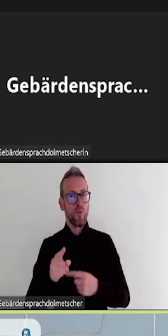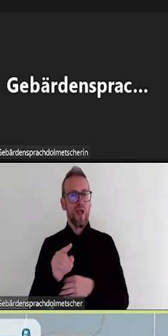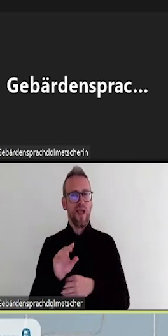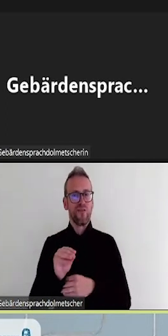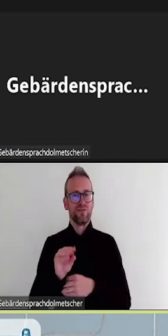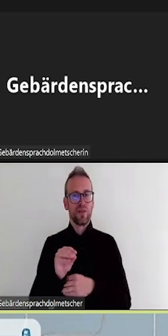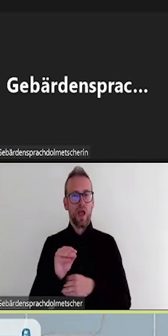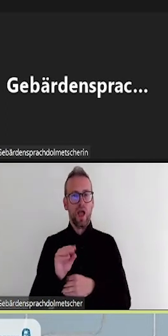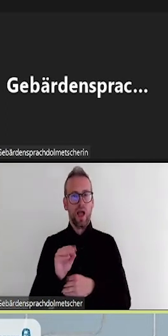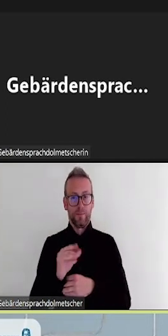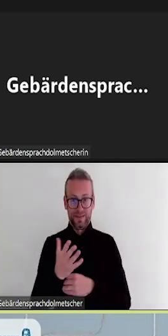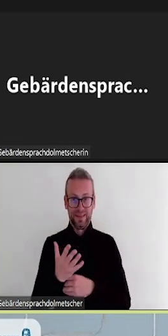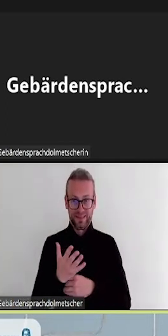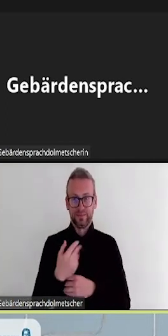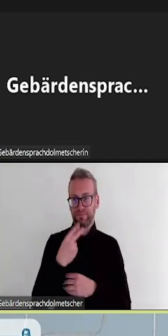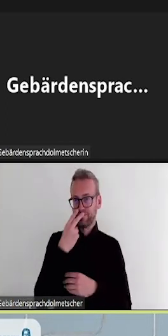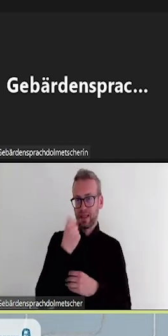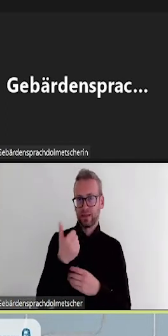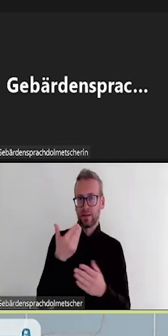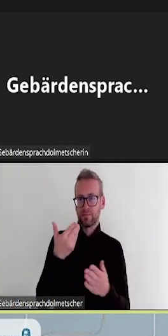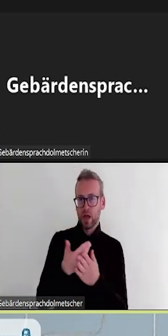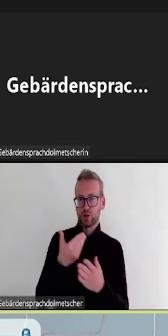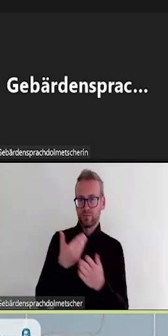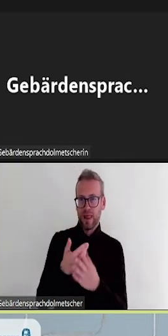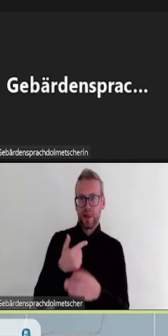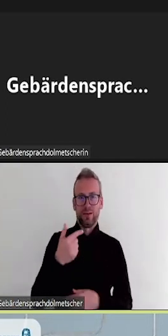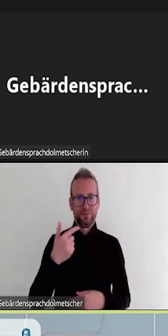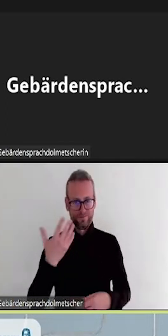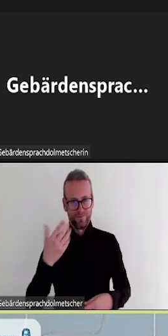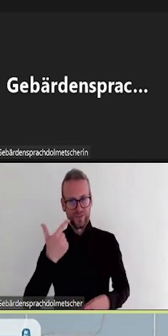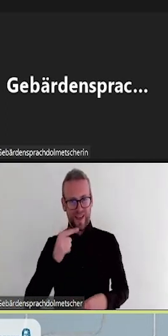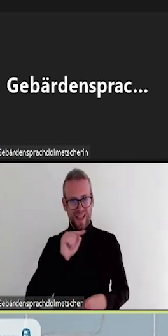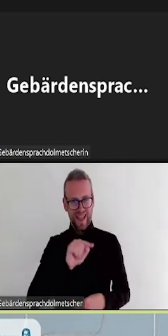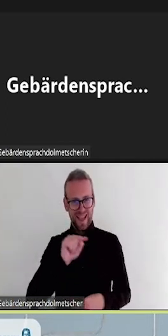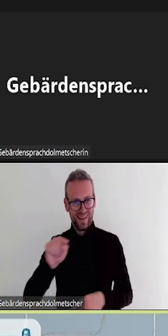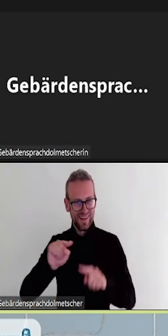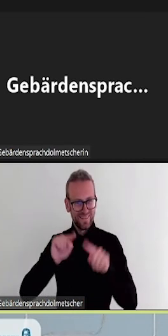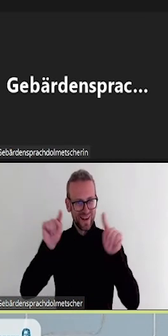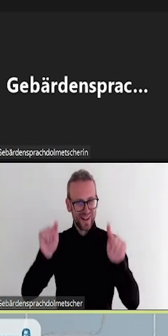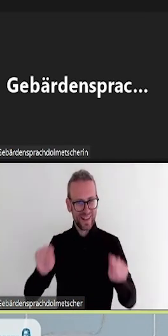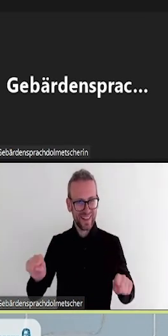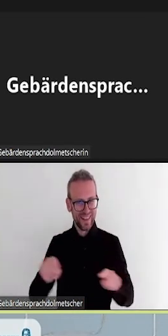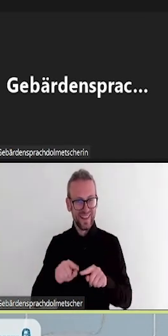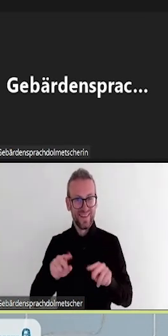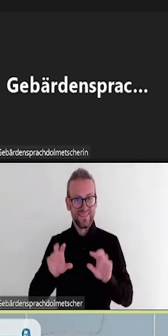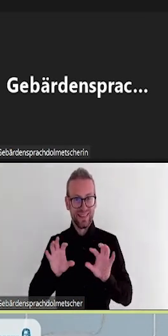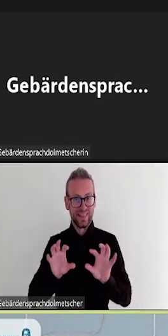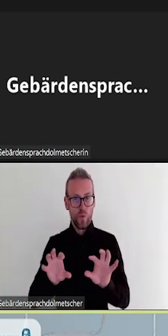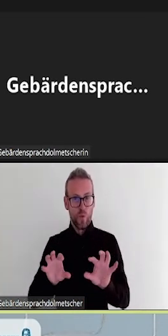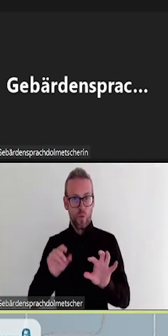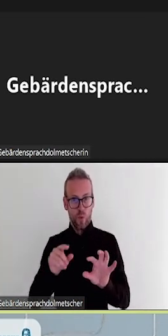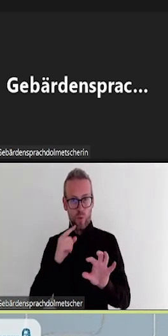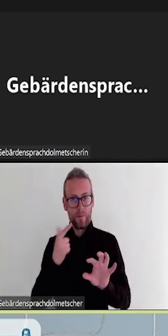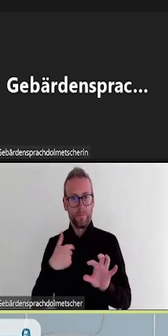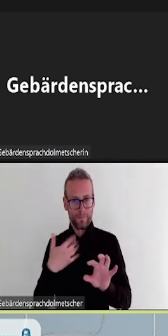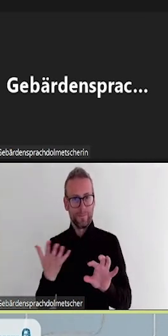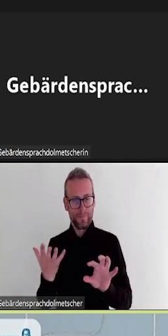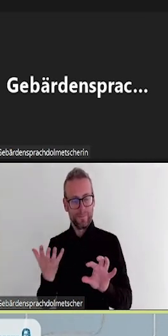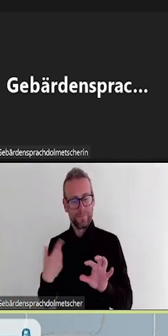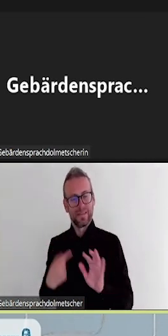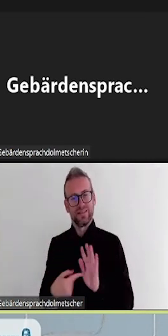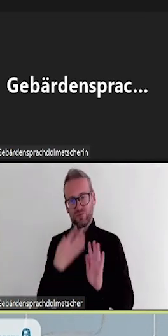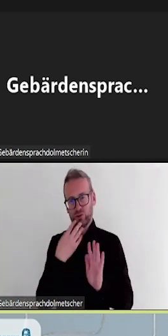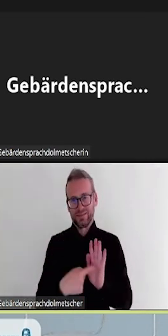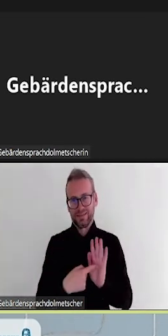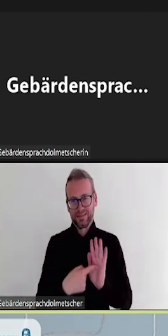Und auf der rechten Seite, im zweiten Beispiel, wird eine Situation gezeigt aus einem Screencast, den man